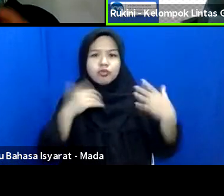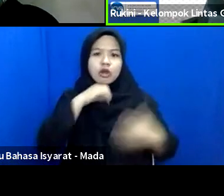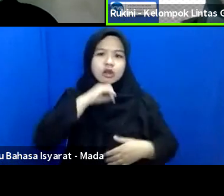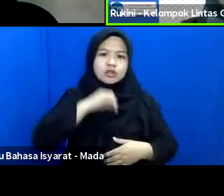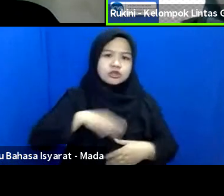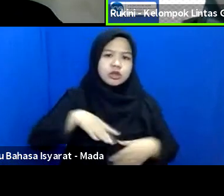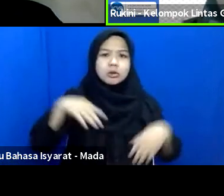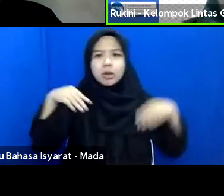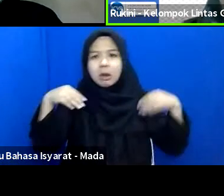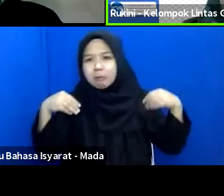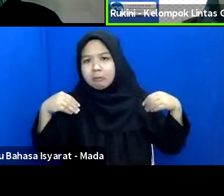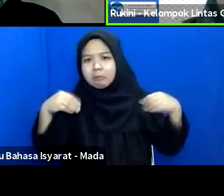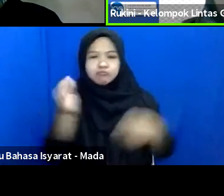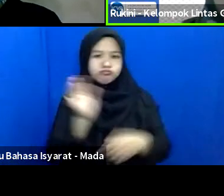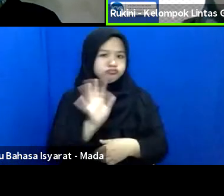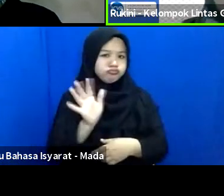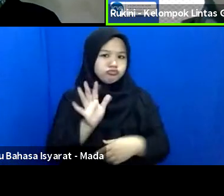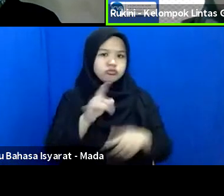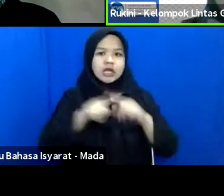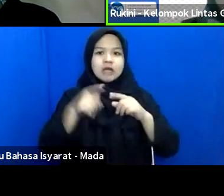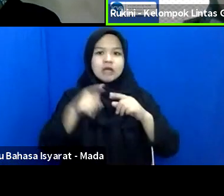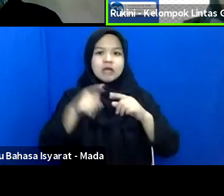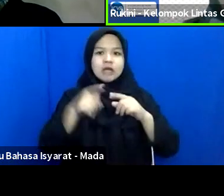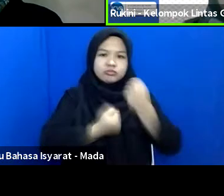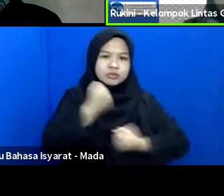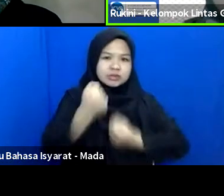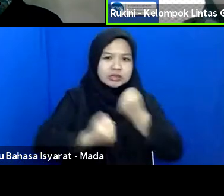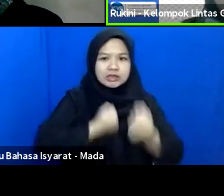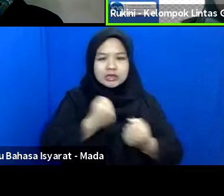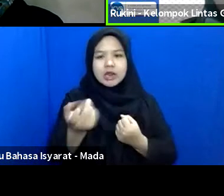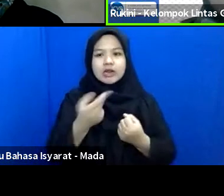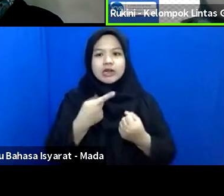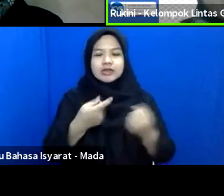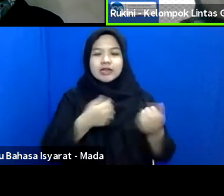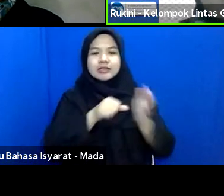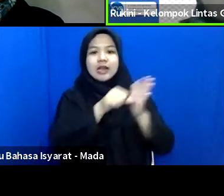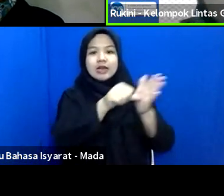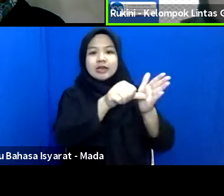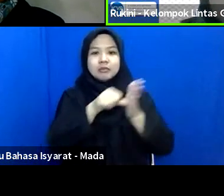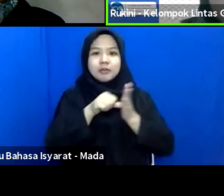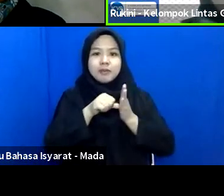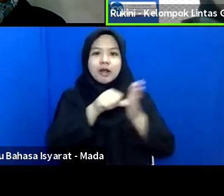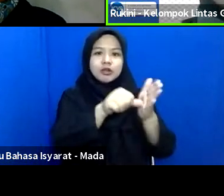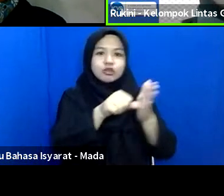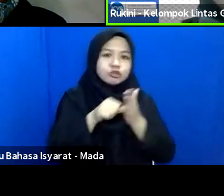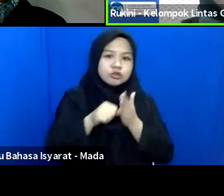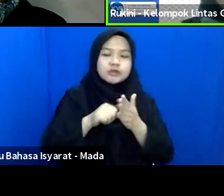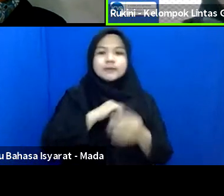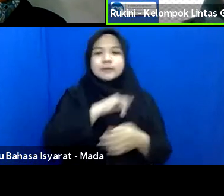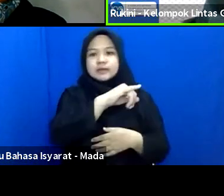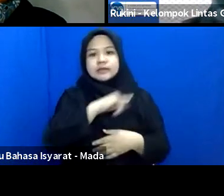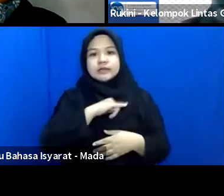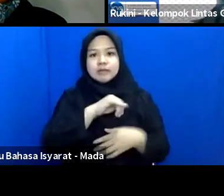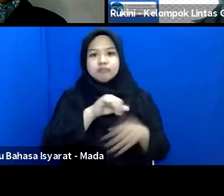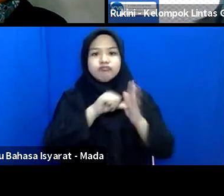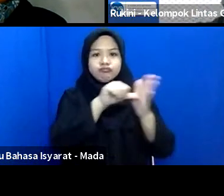tapi kita masih bisa bergerak di dalam kita saling membantu sesama lansia